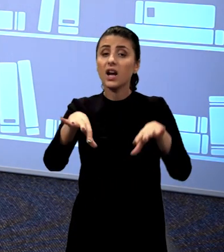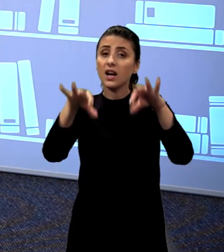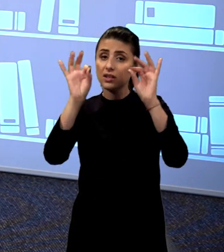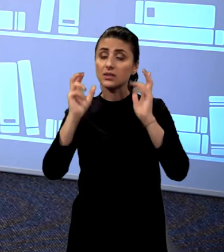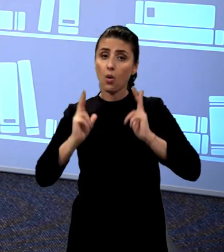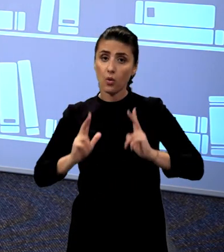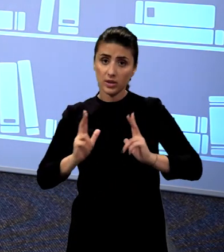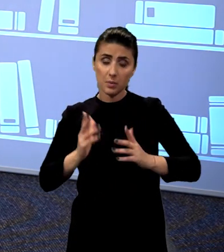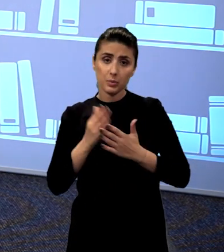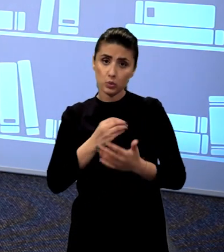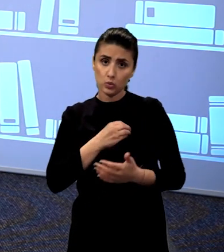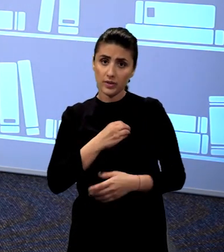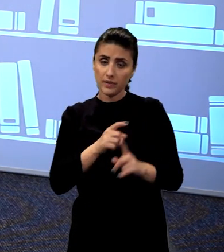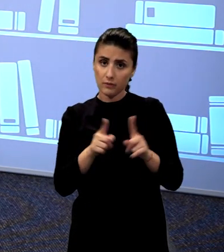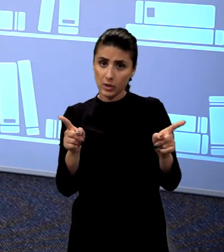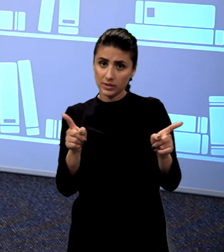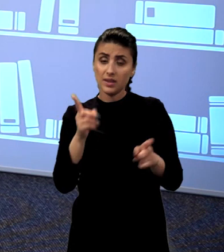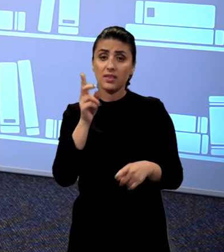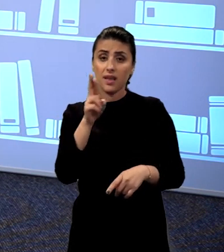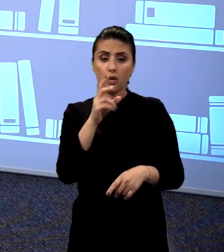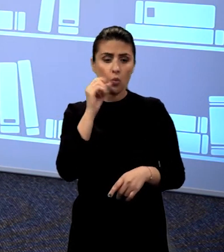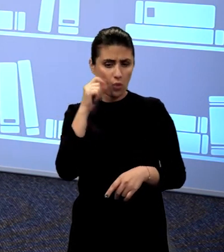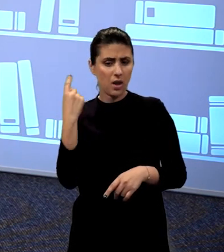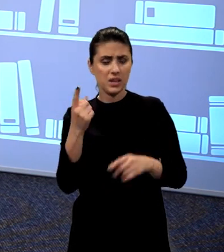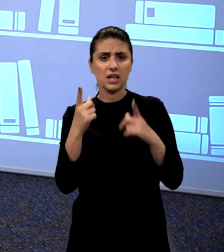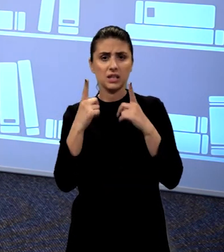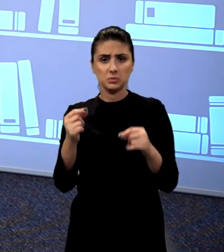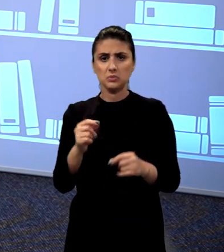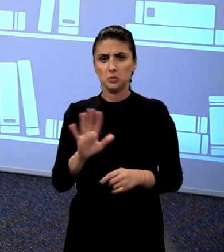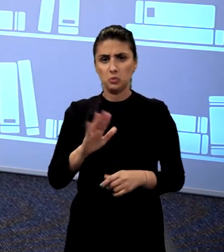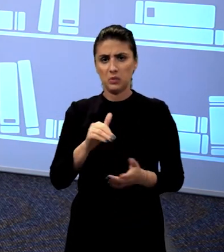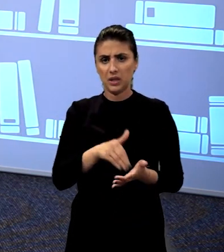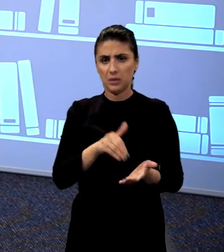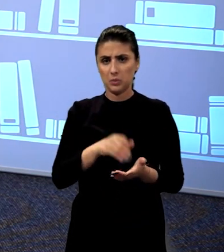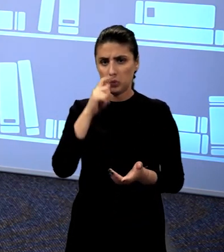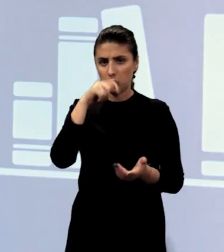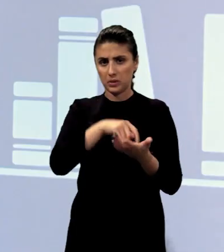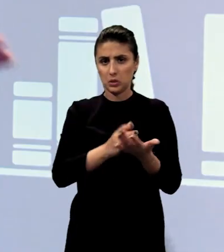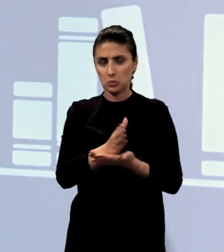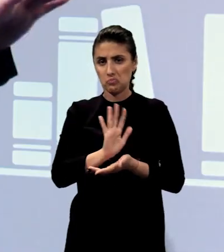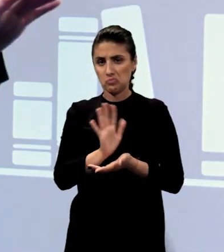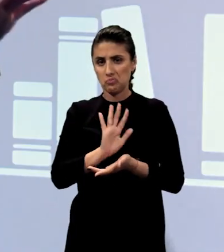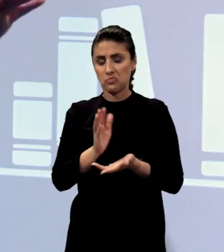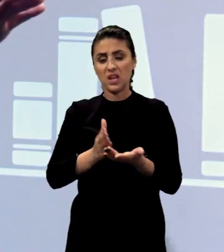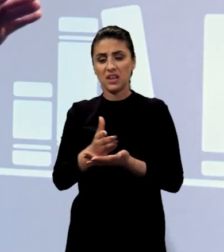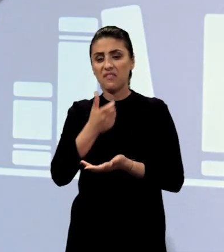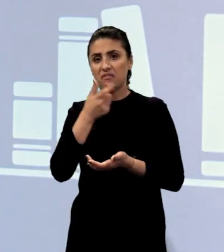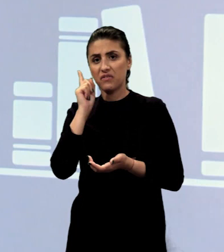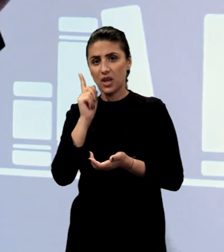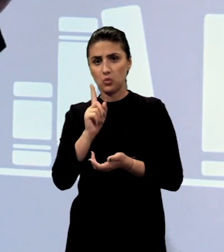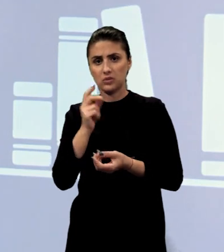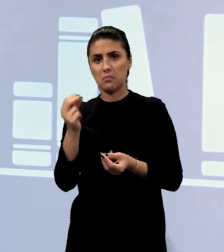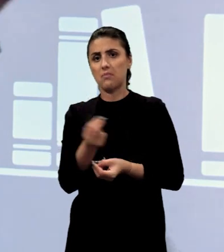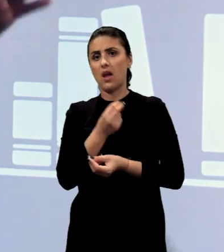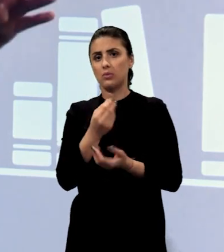găsi o dihnă pentru sufletele voastre. Dar ei răspund, nu vrem să umblăm pe ele. Cărările vechi nu sunt